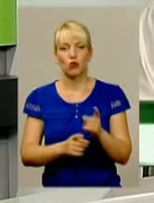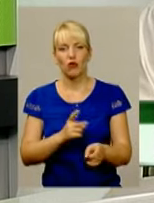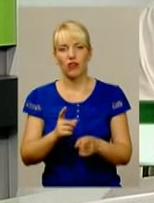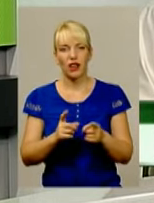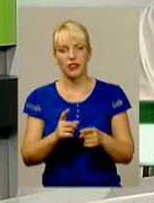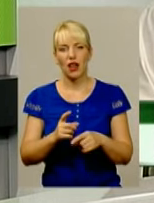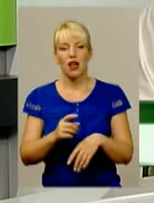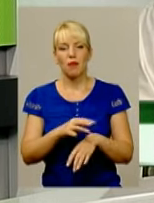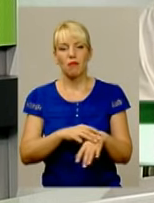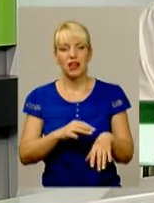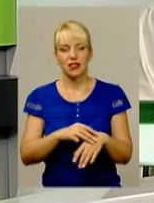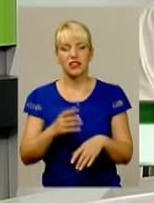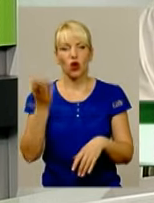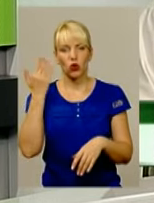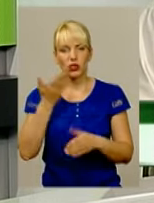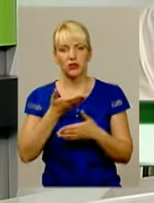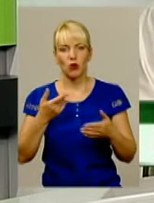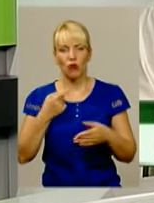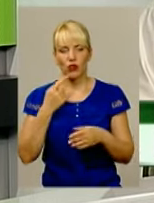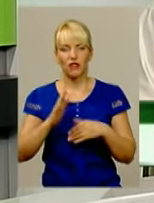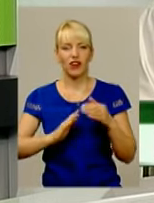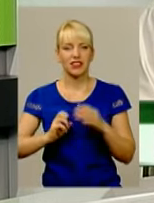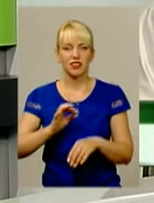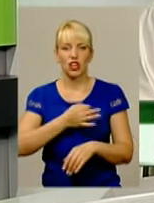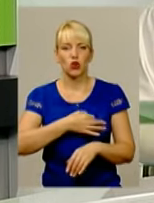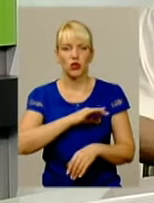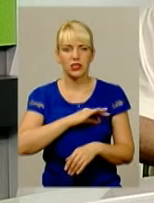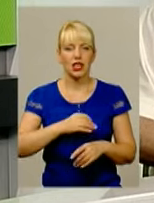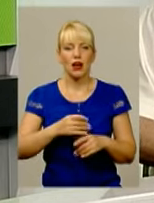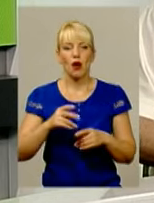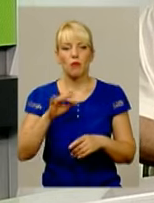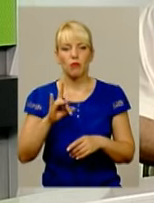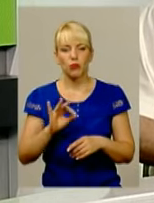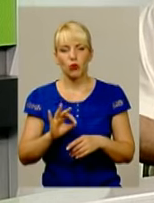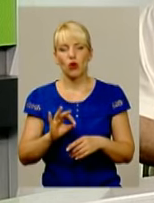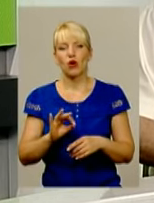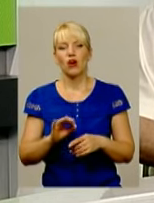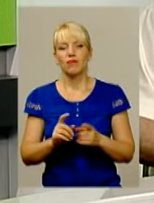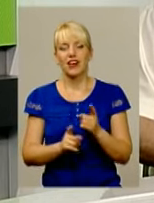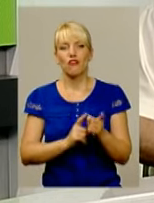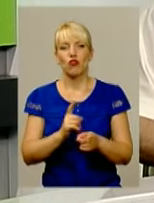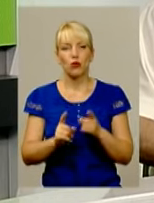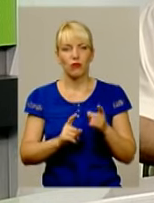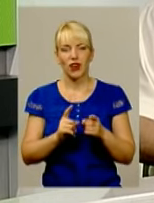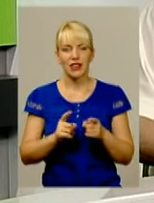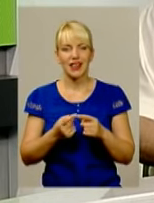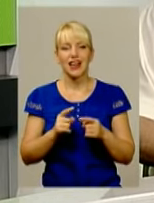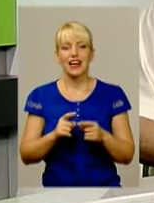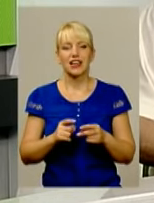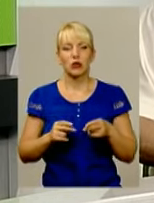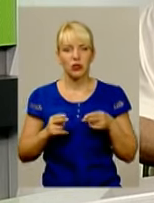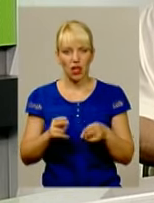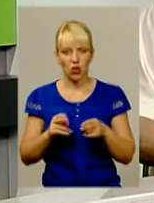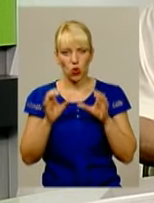ми говорили, спеціалісти, фахівці, юристи говорили про реформування нового кримінально-процесуального кодексу, а не прийняття нового. Просто треба